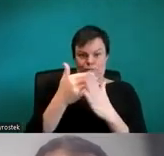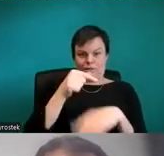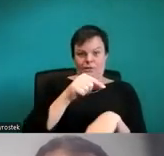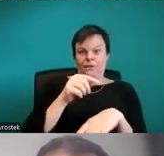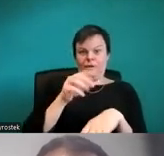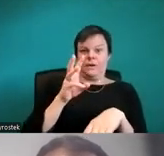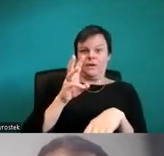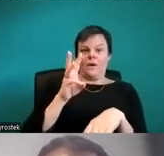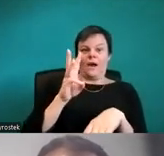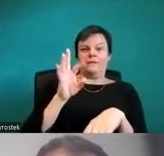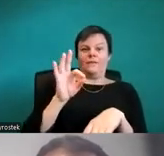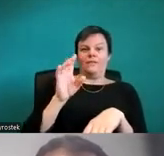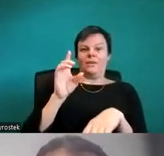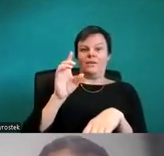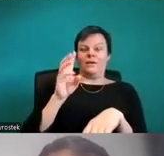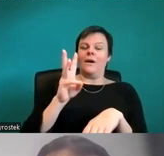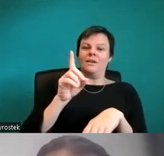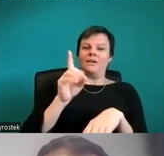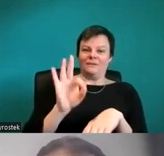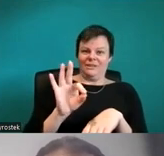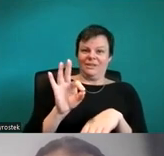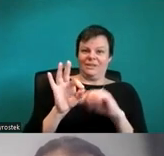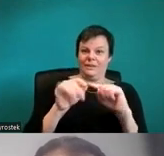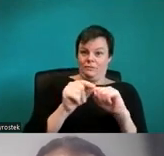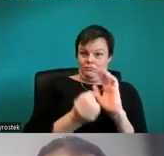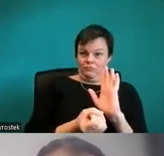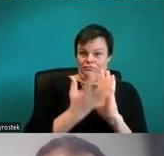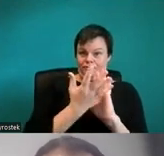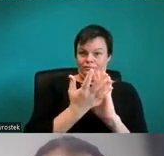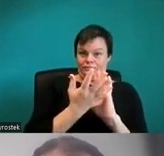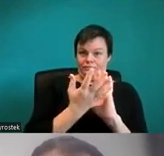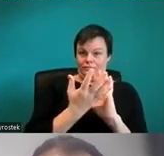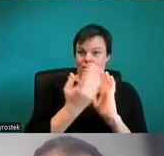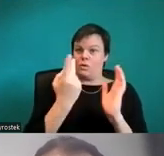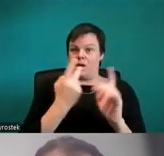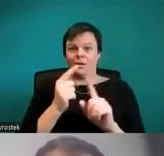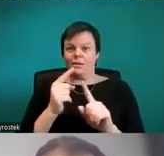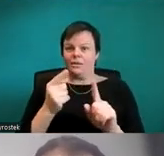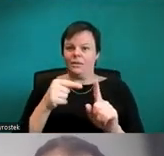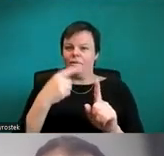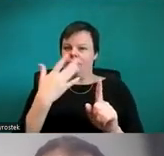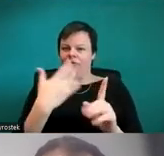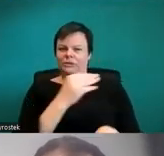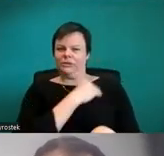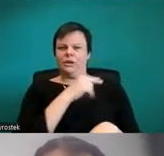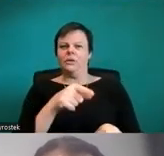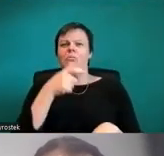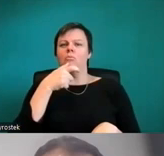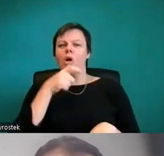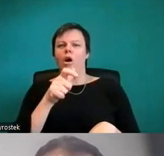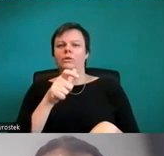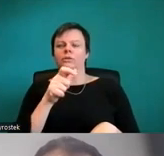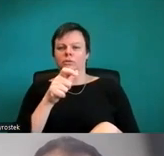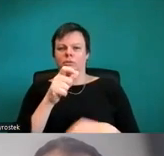Also da wurde gesagt, natürlich, dass das bei dem PDF-Export eine Option gibt, die man einstellen kann